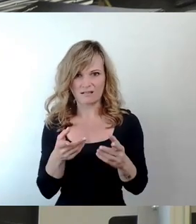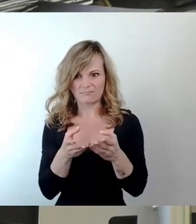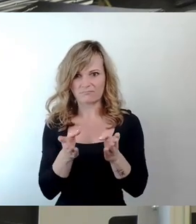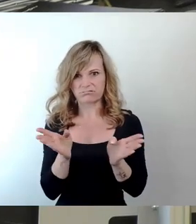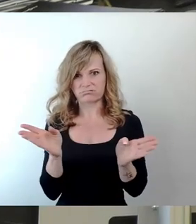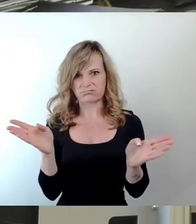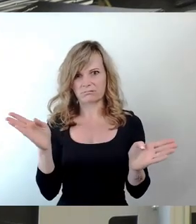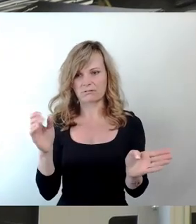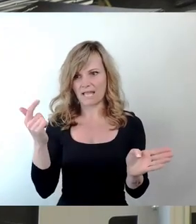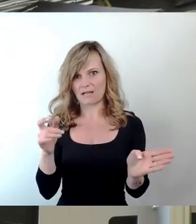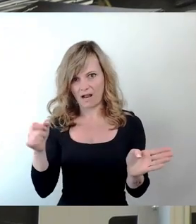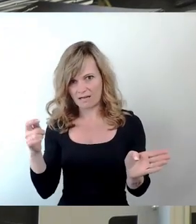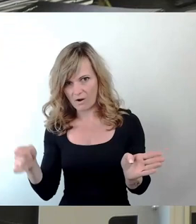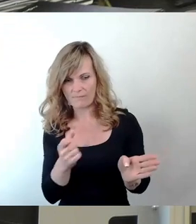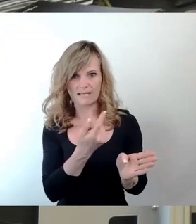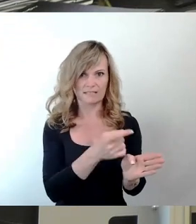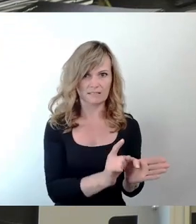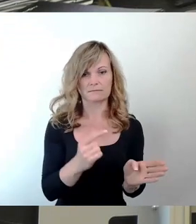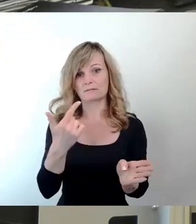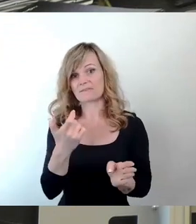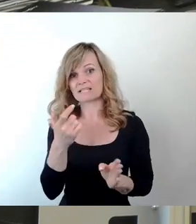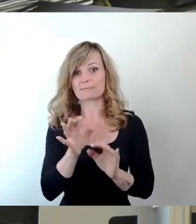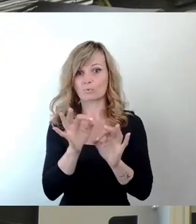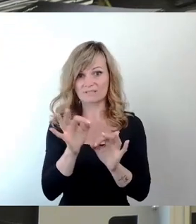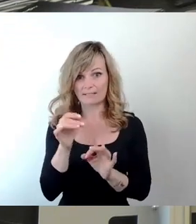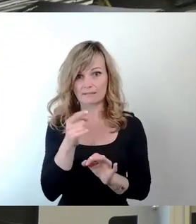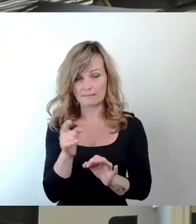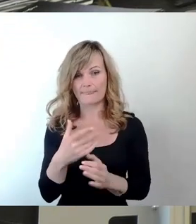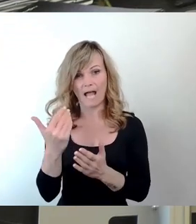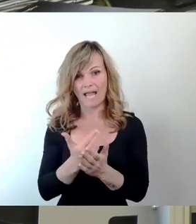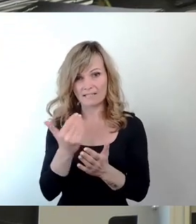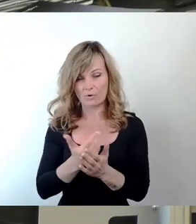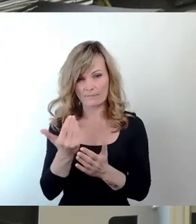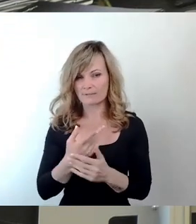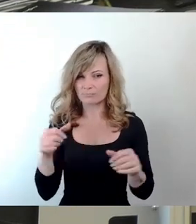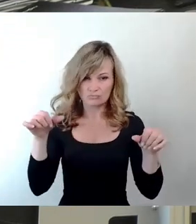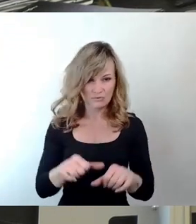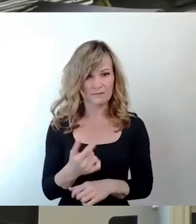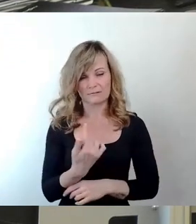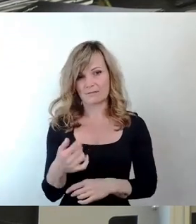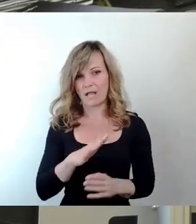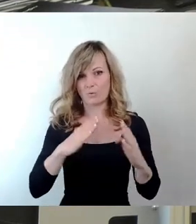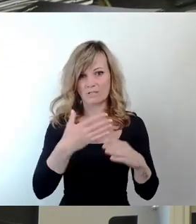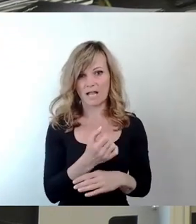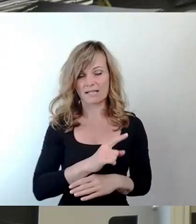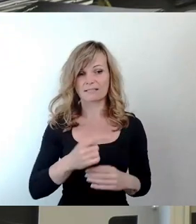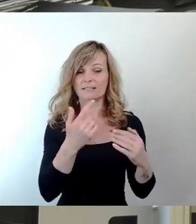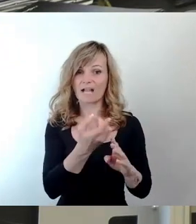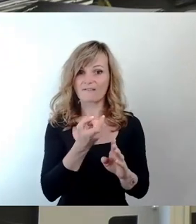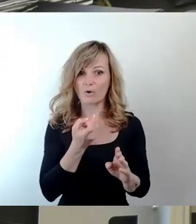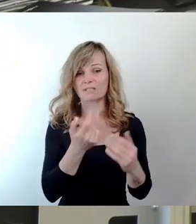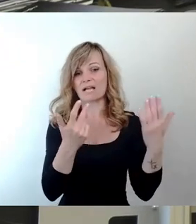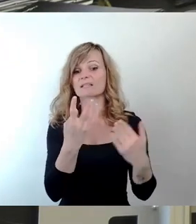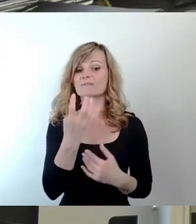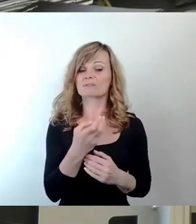Von den 20 Prozent der vom Einkommen her am schlechtesten gestellten Haushalte fahren immerhin noch 48 Prozent Autos. Und wenn